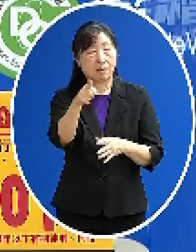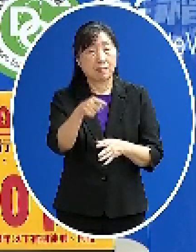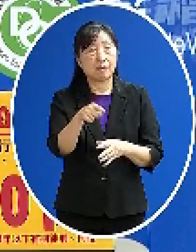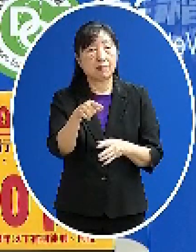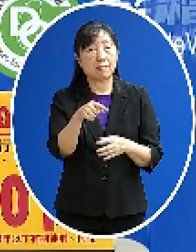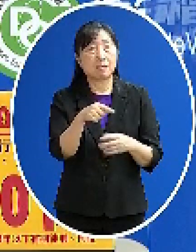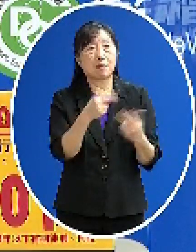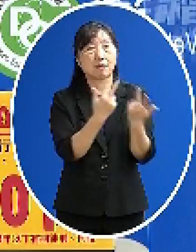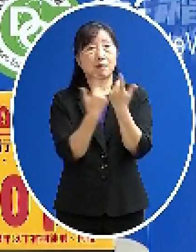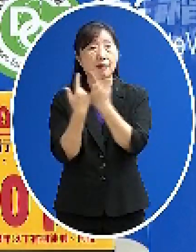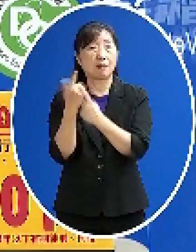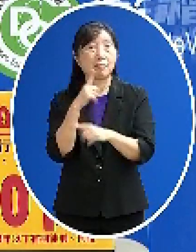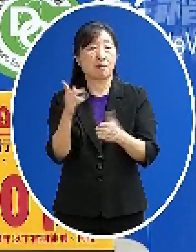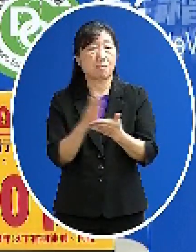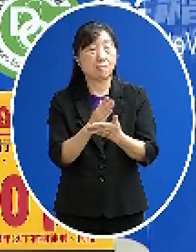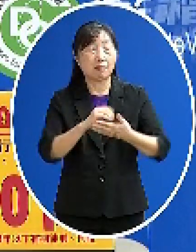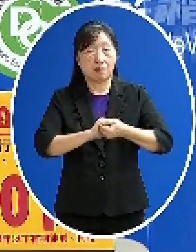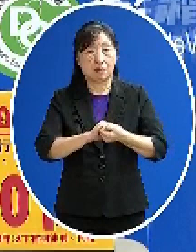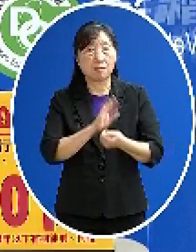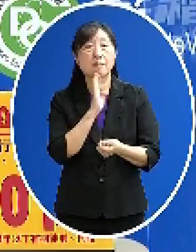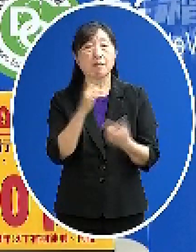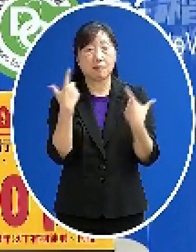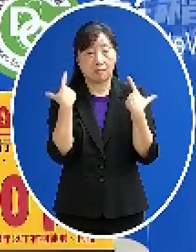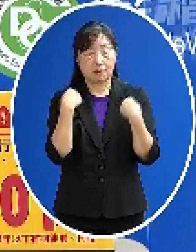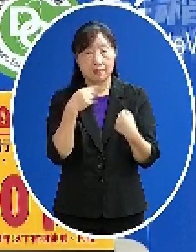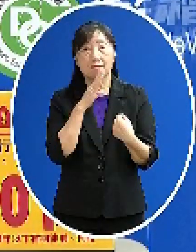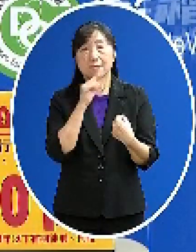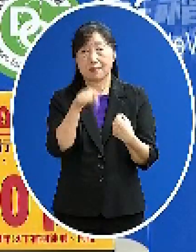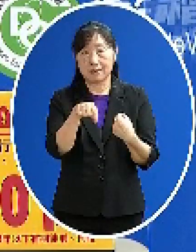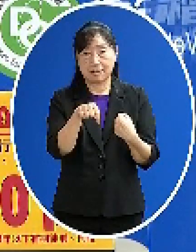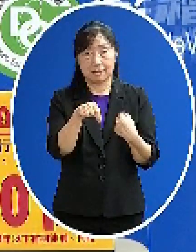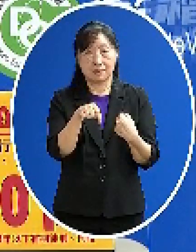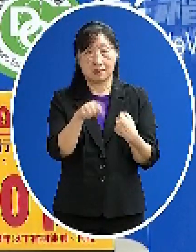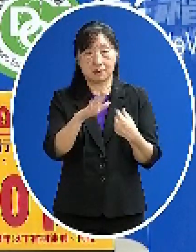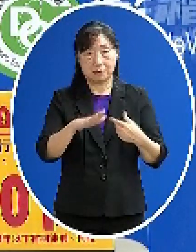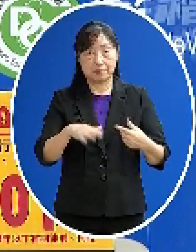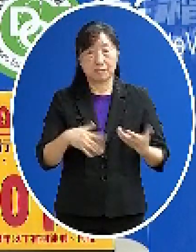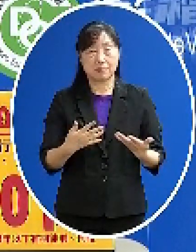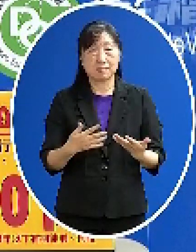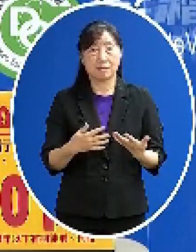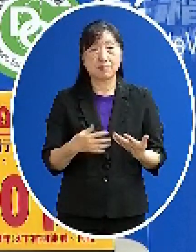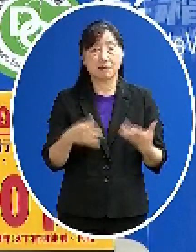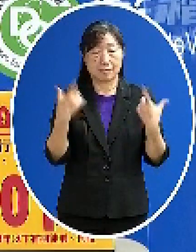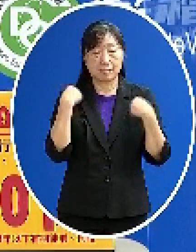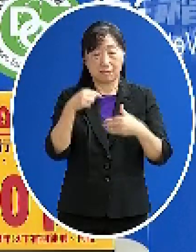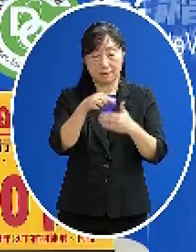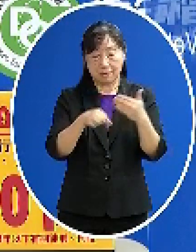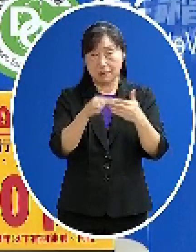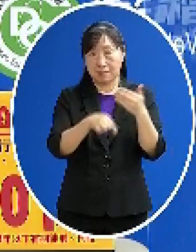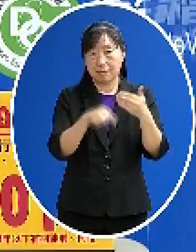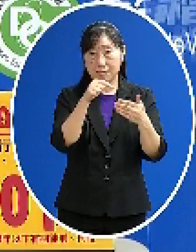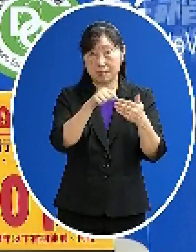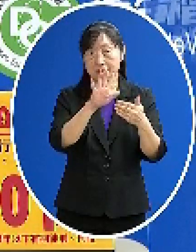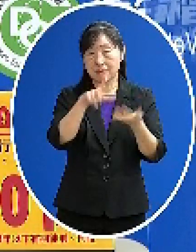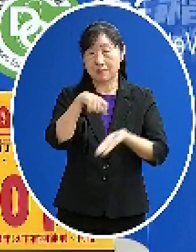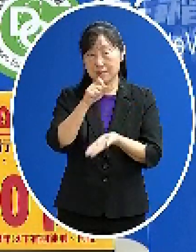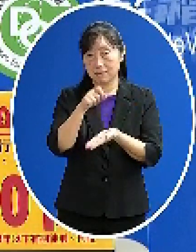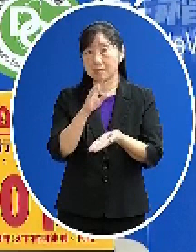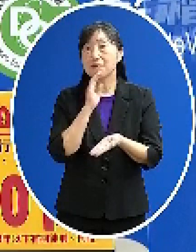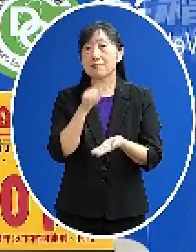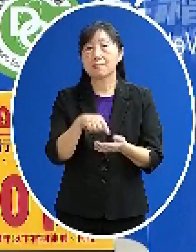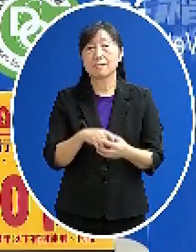定那事實上也本來在我們的一些這些相關的警戒的指引裡面也有提到這一部分